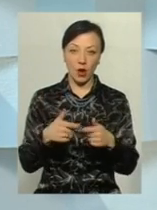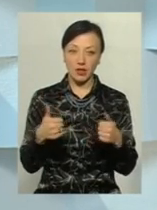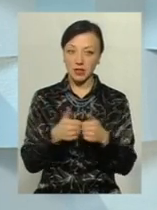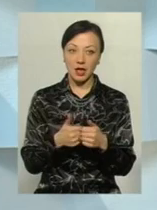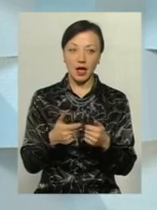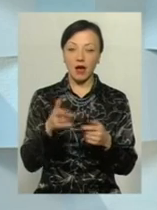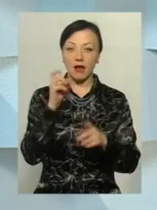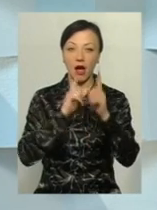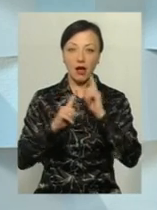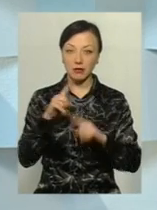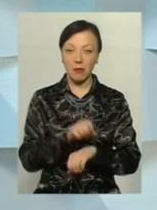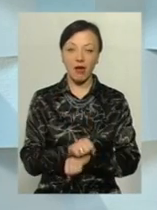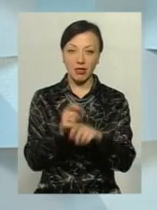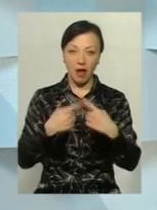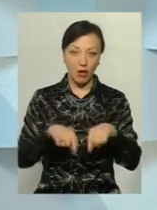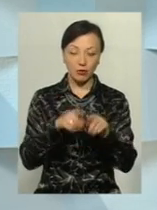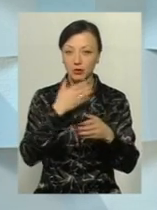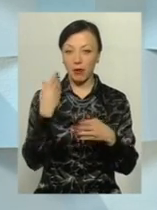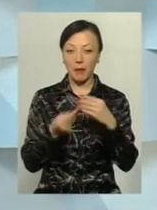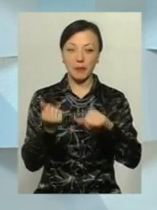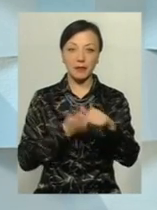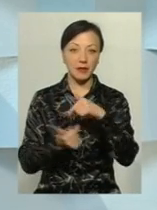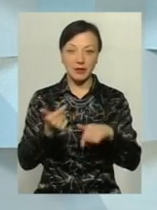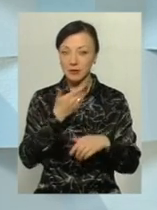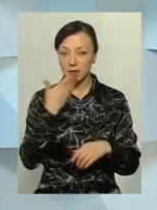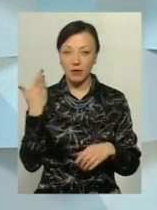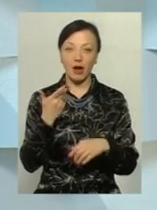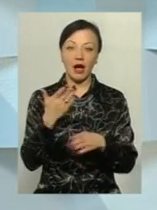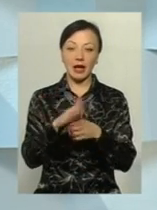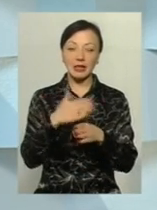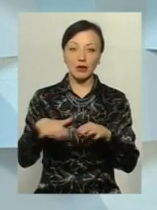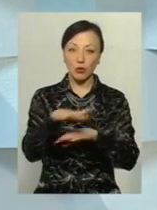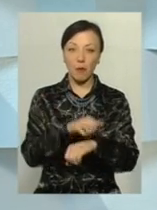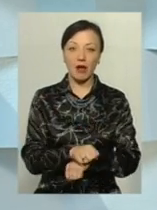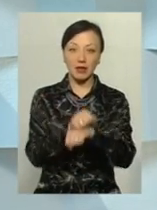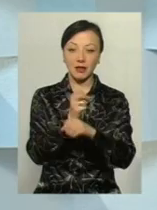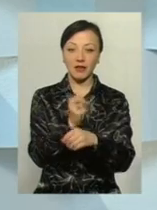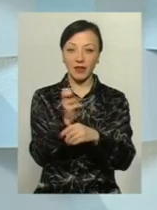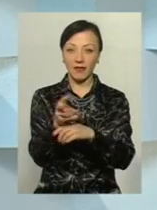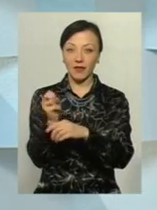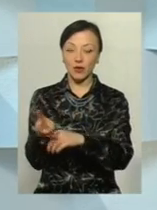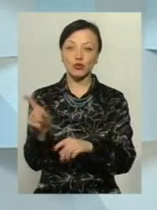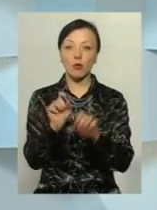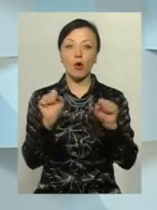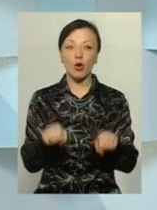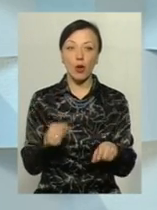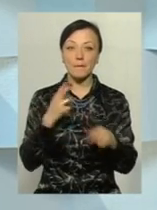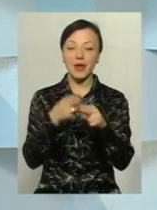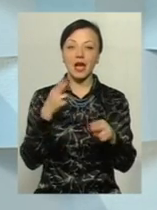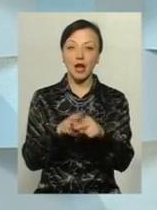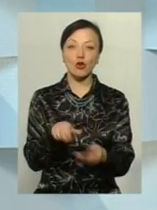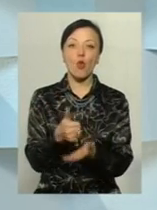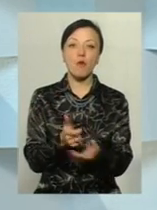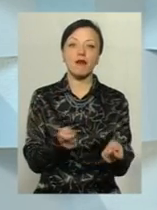Ні організація Рада Майдану немає, ні підприємців поділля немає, немає ні кредитного Майдану. Тобто викинули все те, що могло перечити